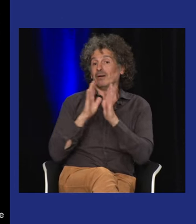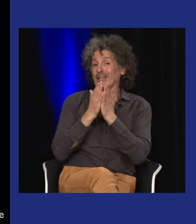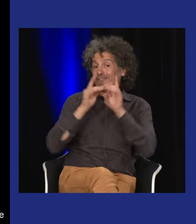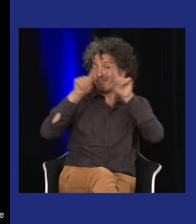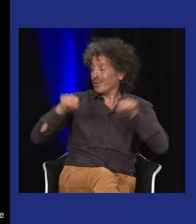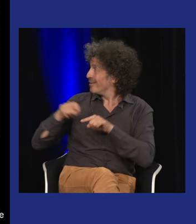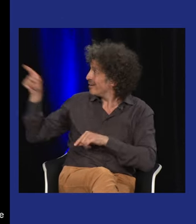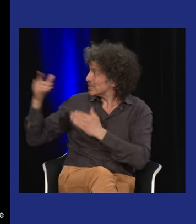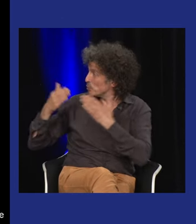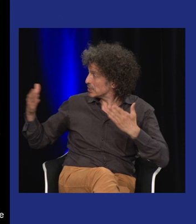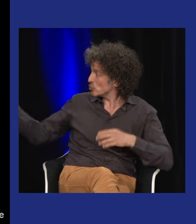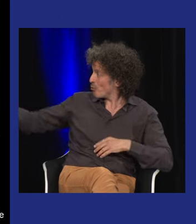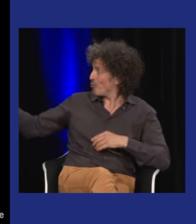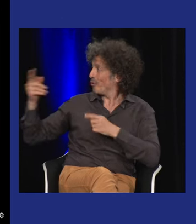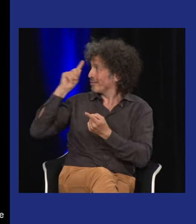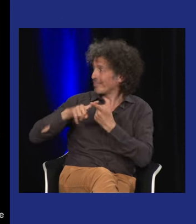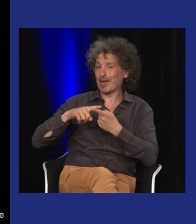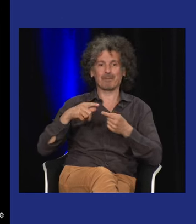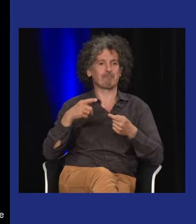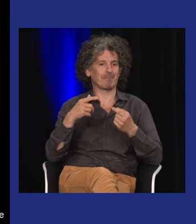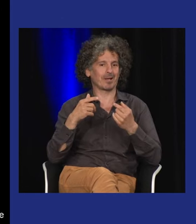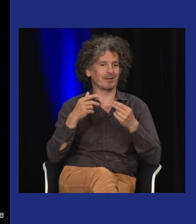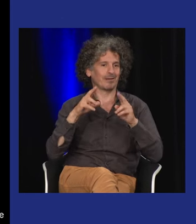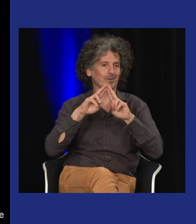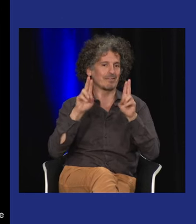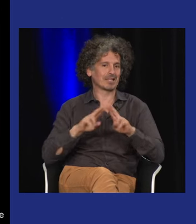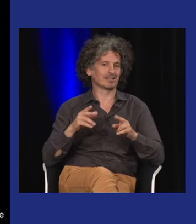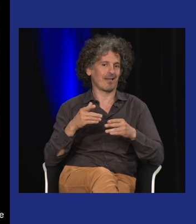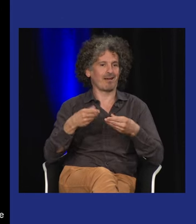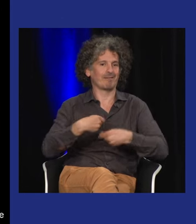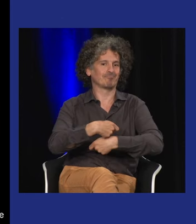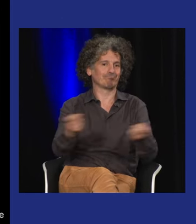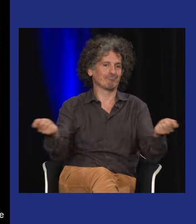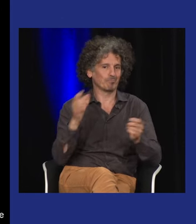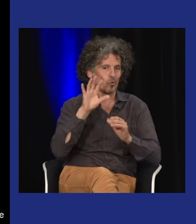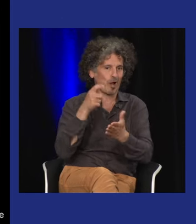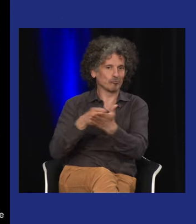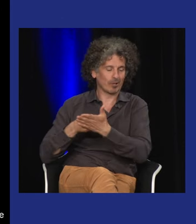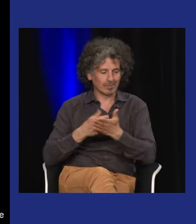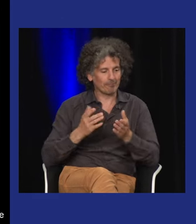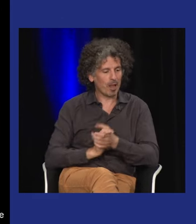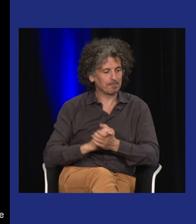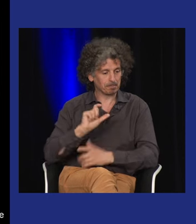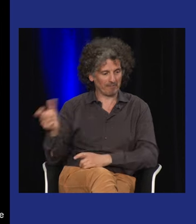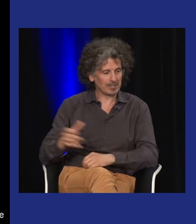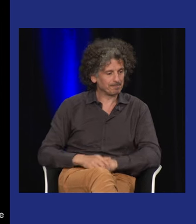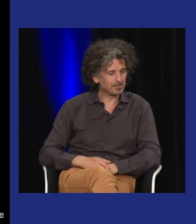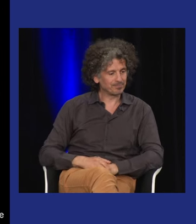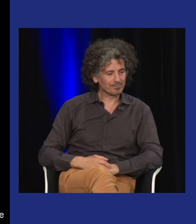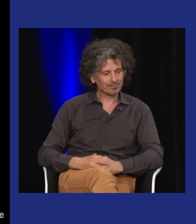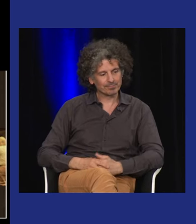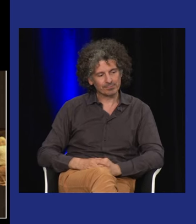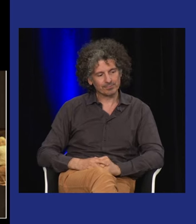et voilà, on a aussi le catalogue de l'exposition du Salon international des artistes